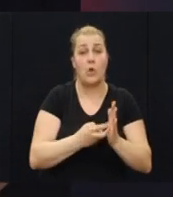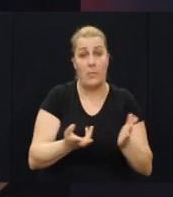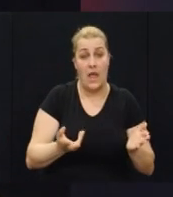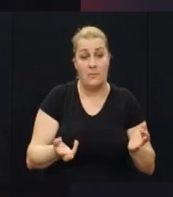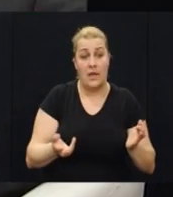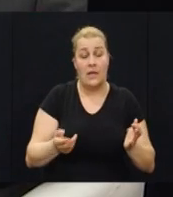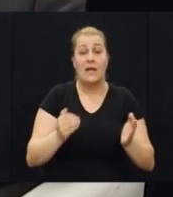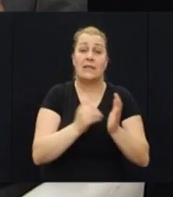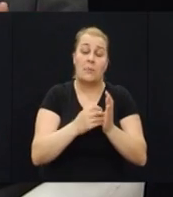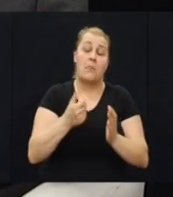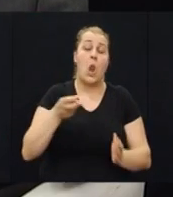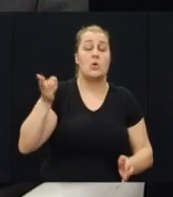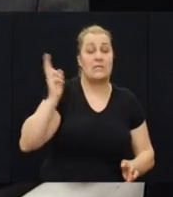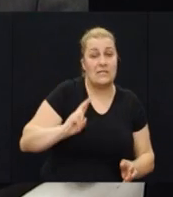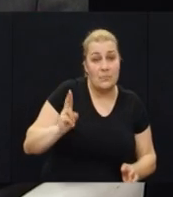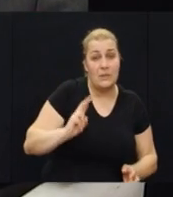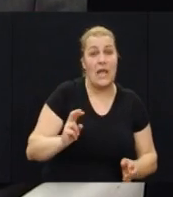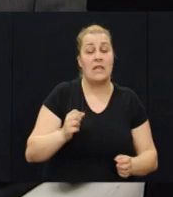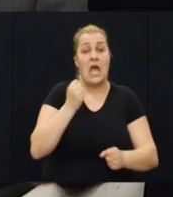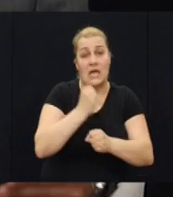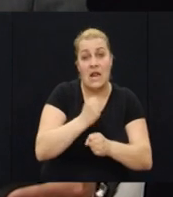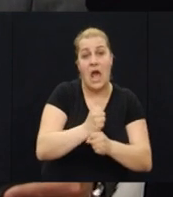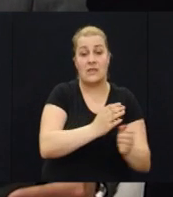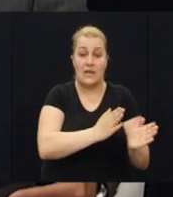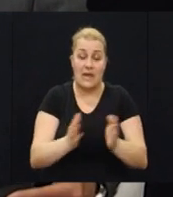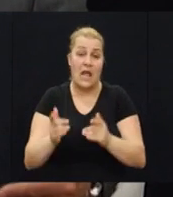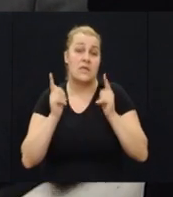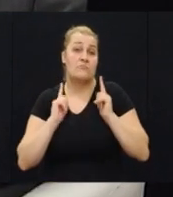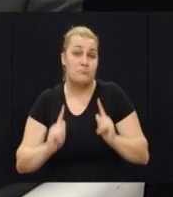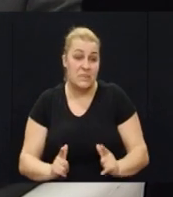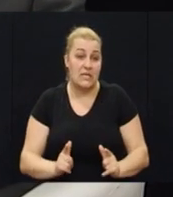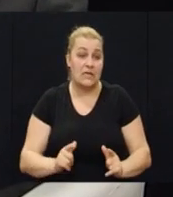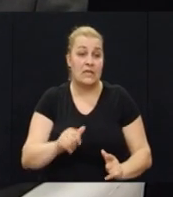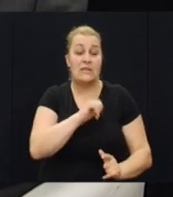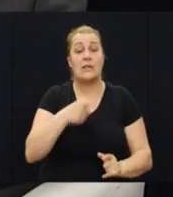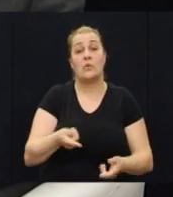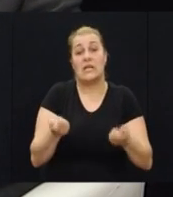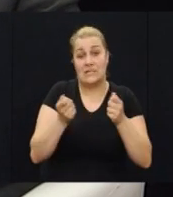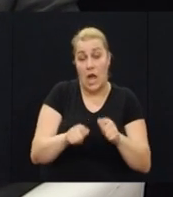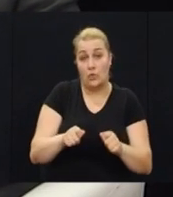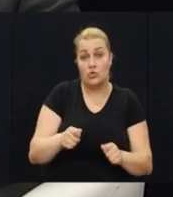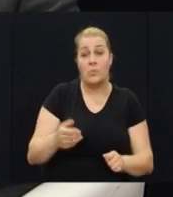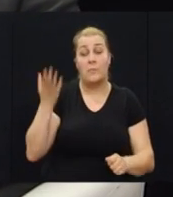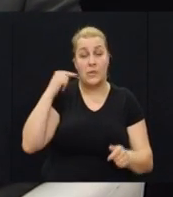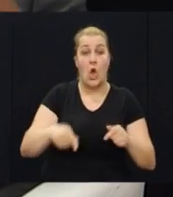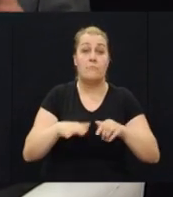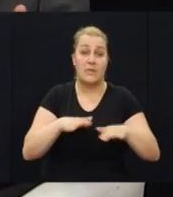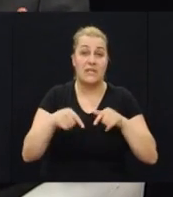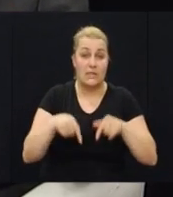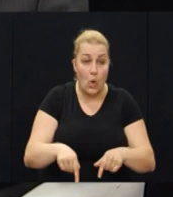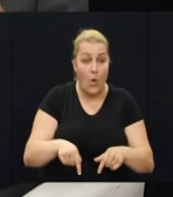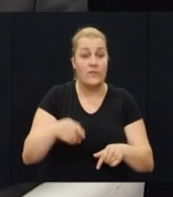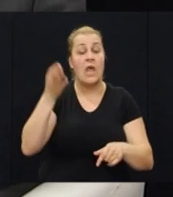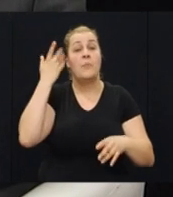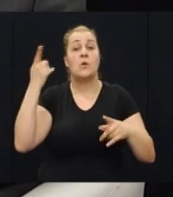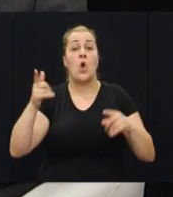mora treba strpljenja rada, reda, mira je par dana da zakljušimo zadnje osnovite emisije bio nam je ministar Tupa i bio